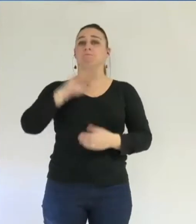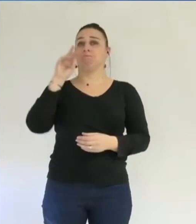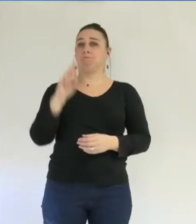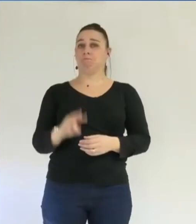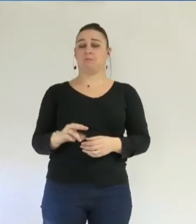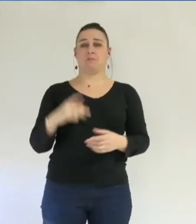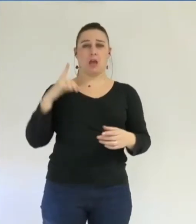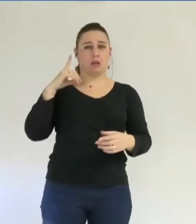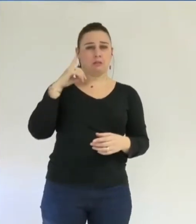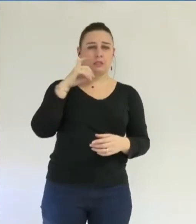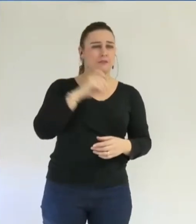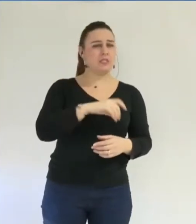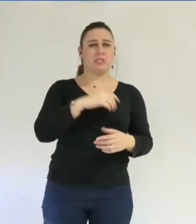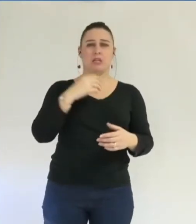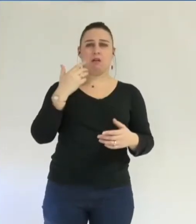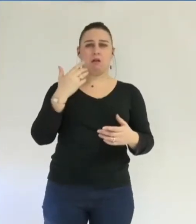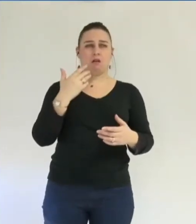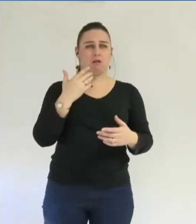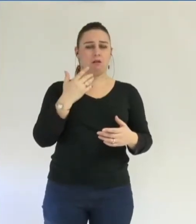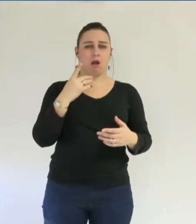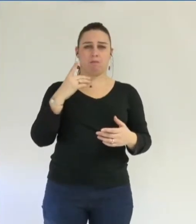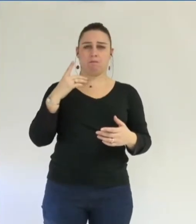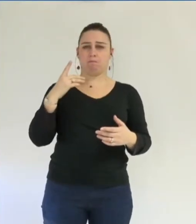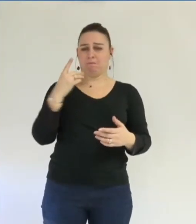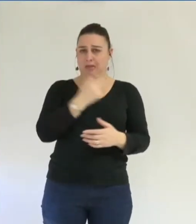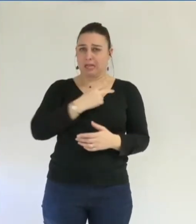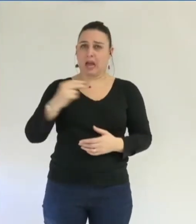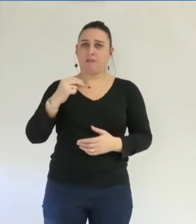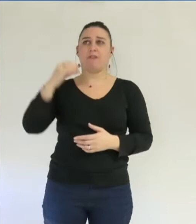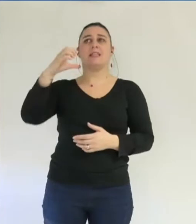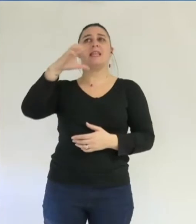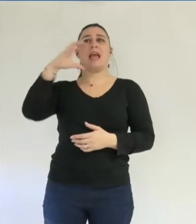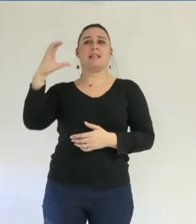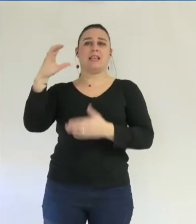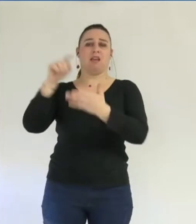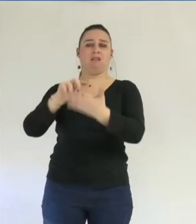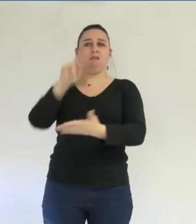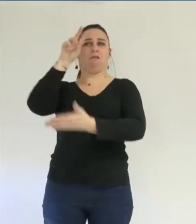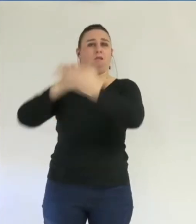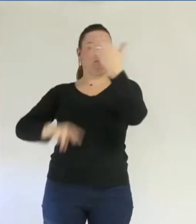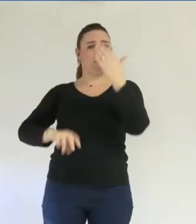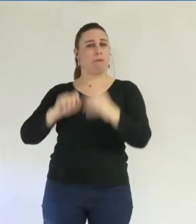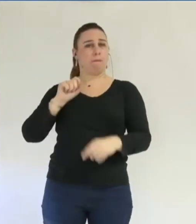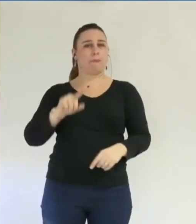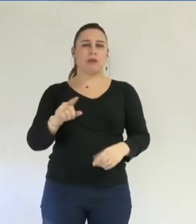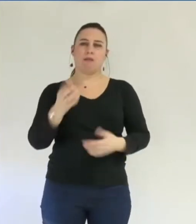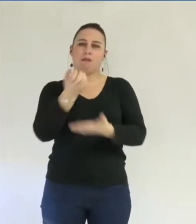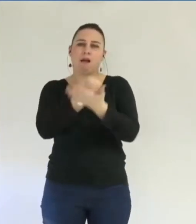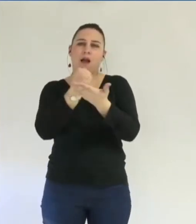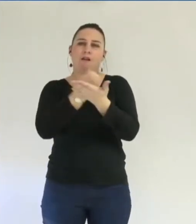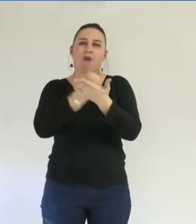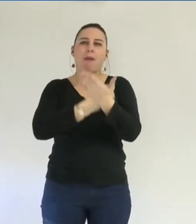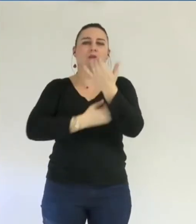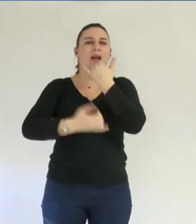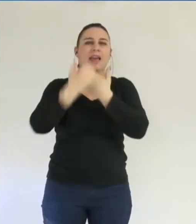pénible et grave qui est celui de la Chambre régionale des comptes à ce sujet. Des informations erronées ont été